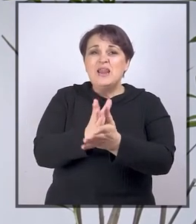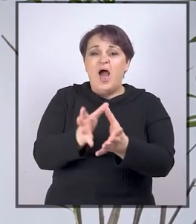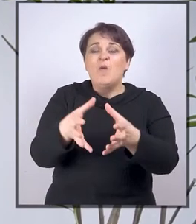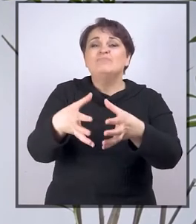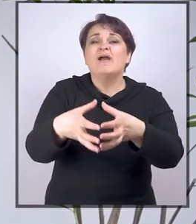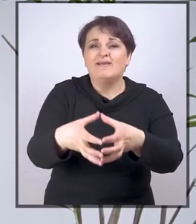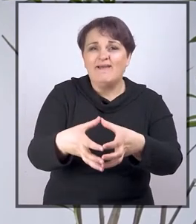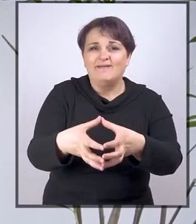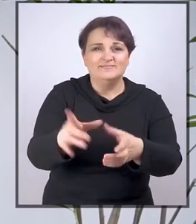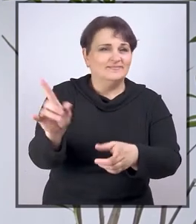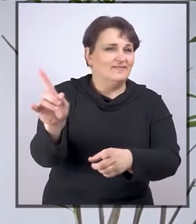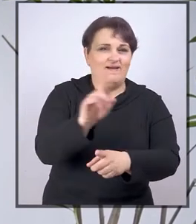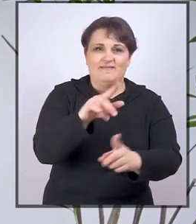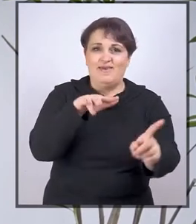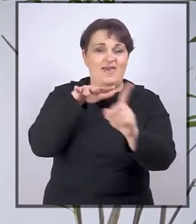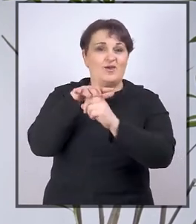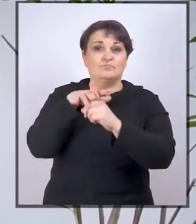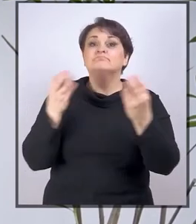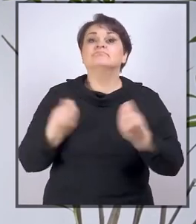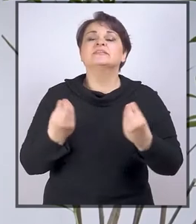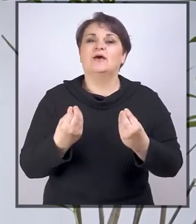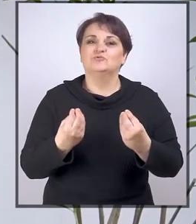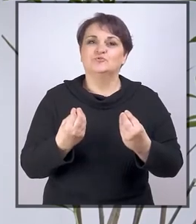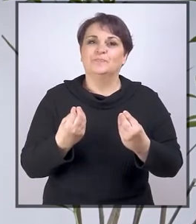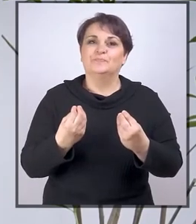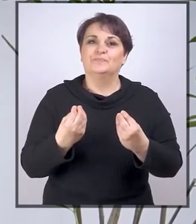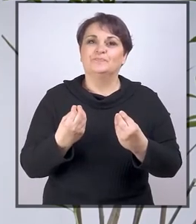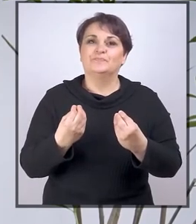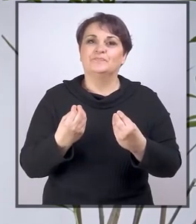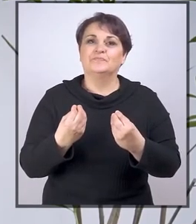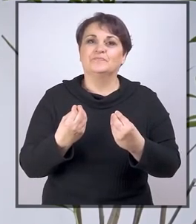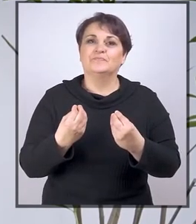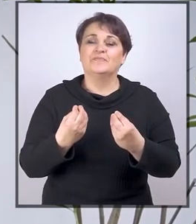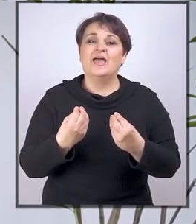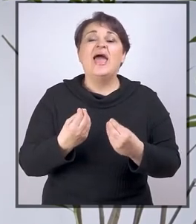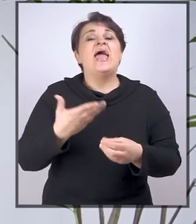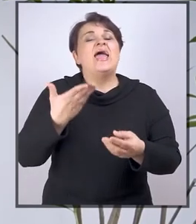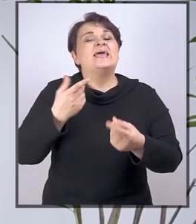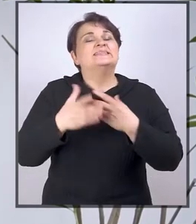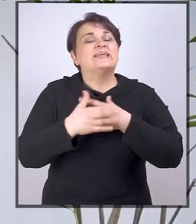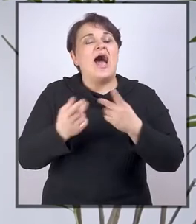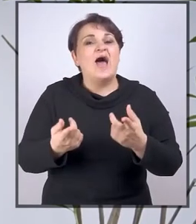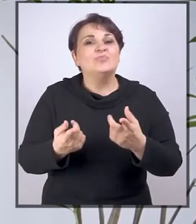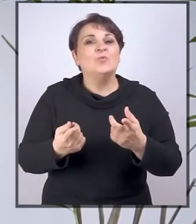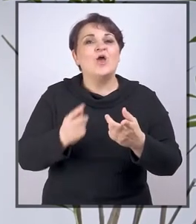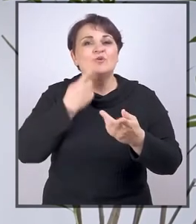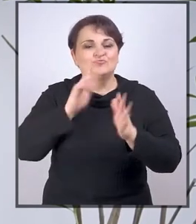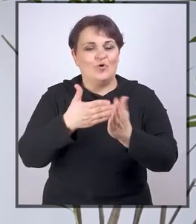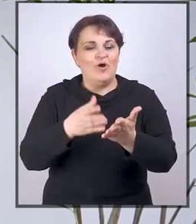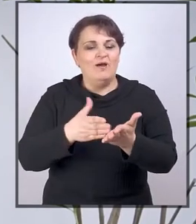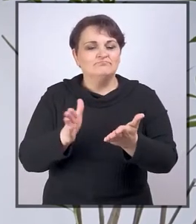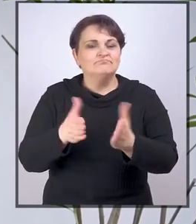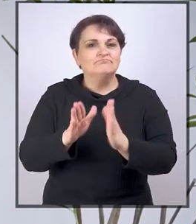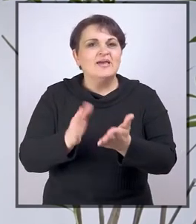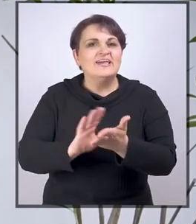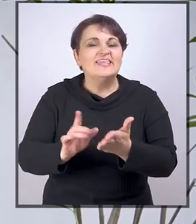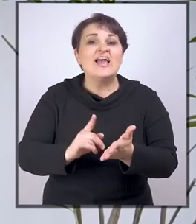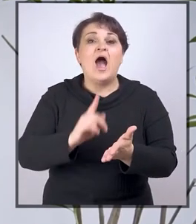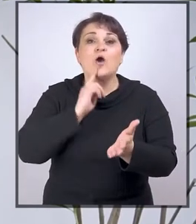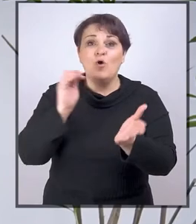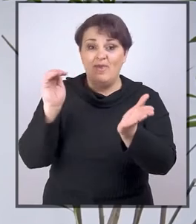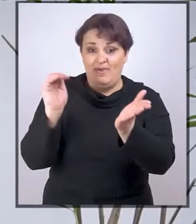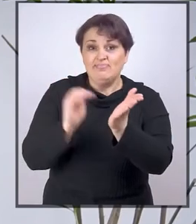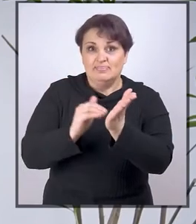procesu integracije, a ne inkluzije. Zašto? Zato što literaturu